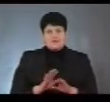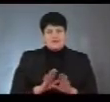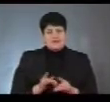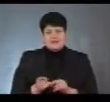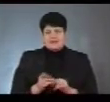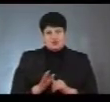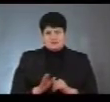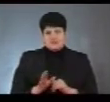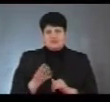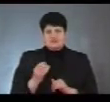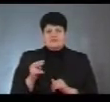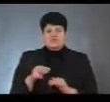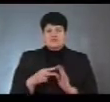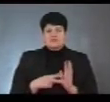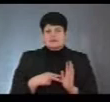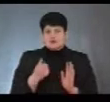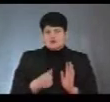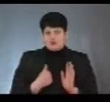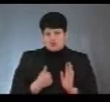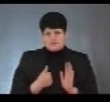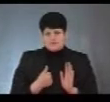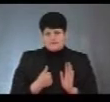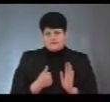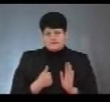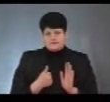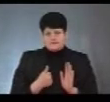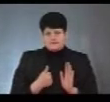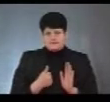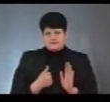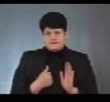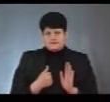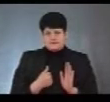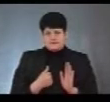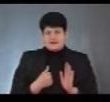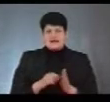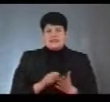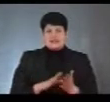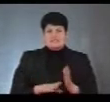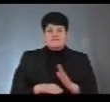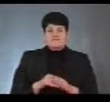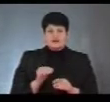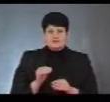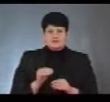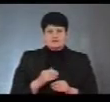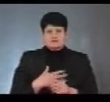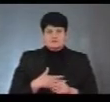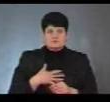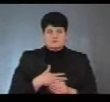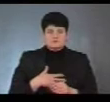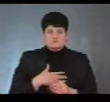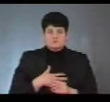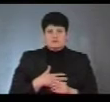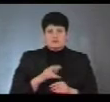тому що ще в 2017 році, от, власне, реєстр виборців, він бив на сполух, тому що